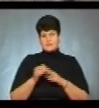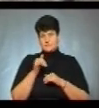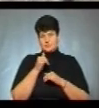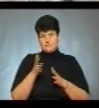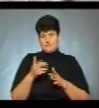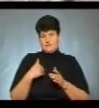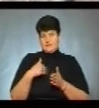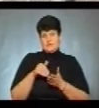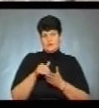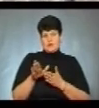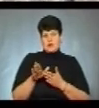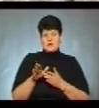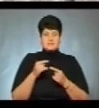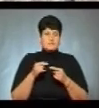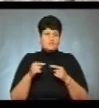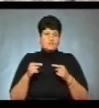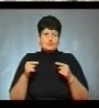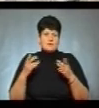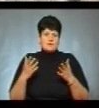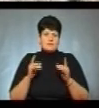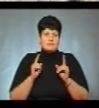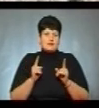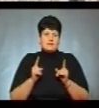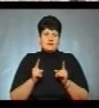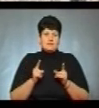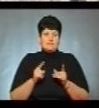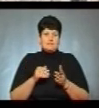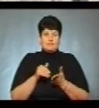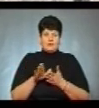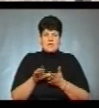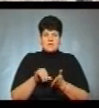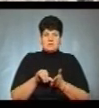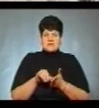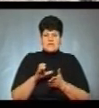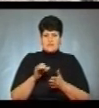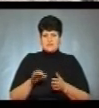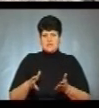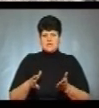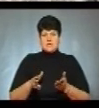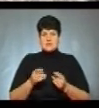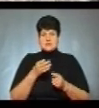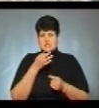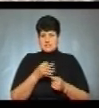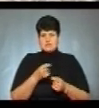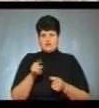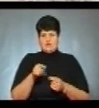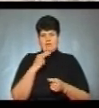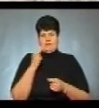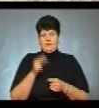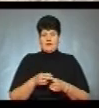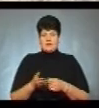Він відмовляється від будь-яких, навіть відмовляється представитись, а тим більше визнати себе винним. Це